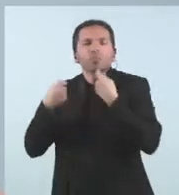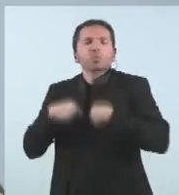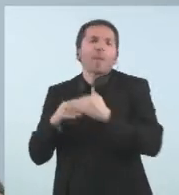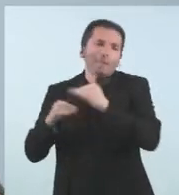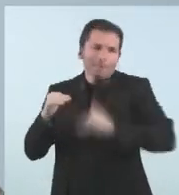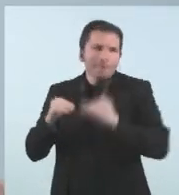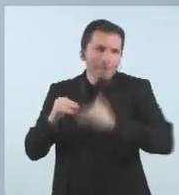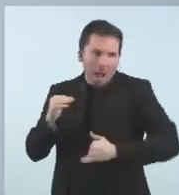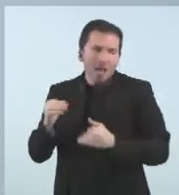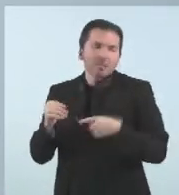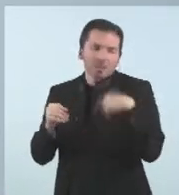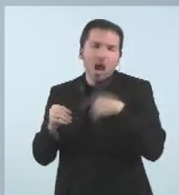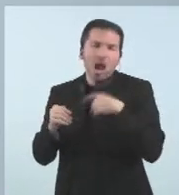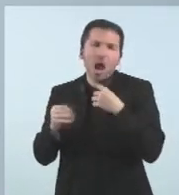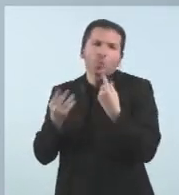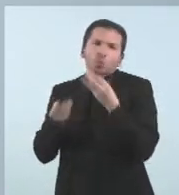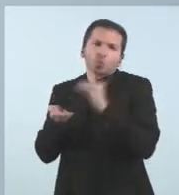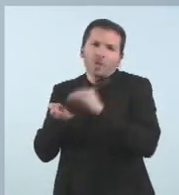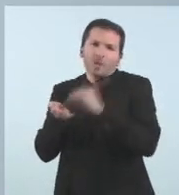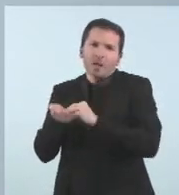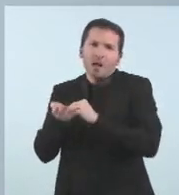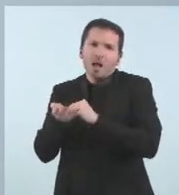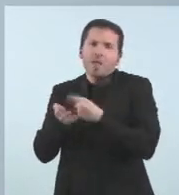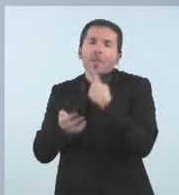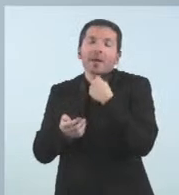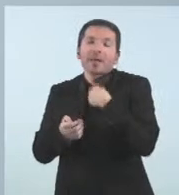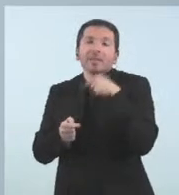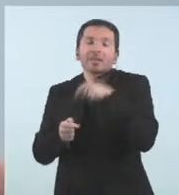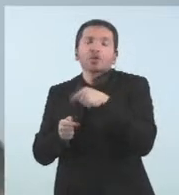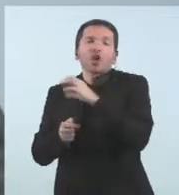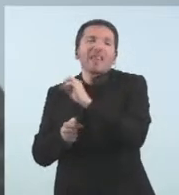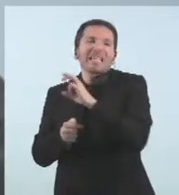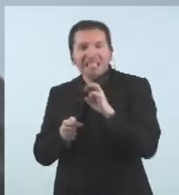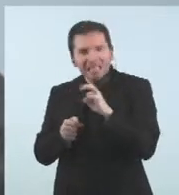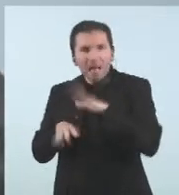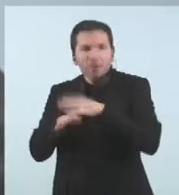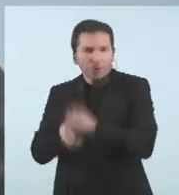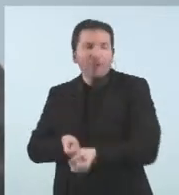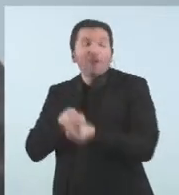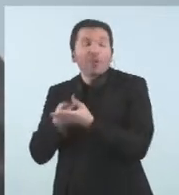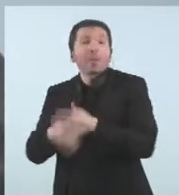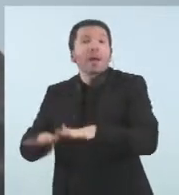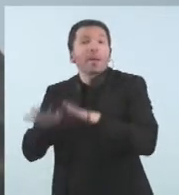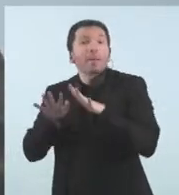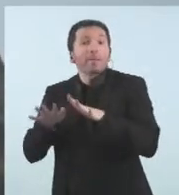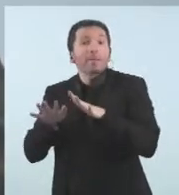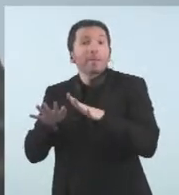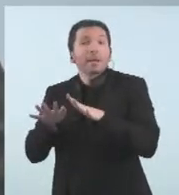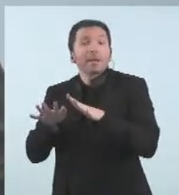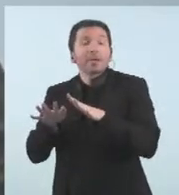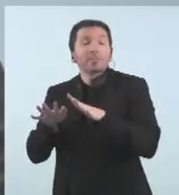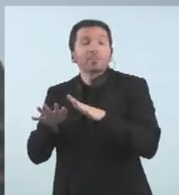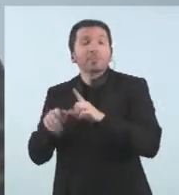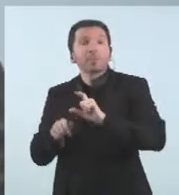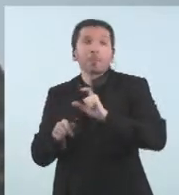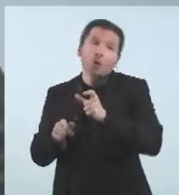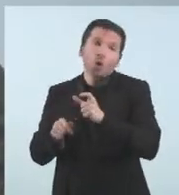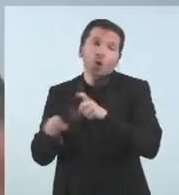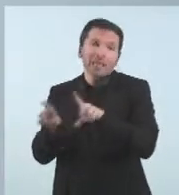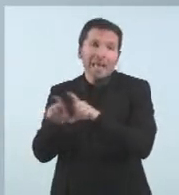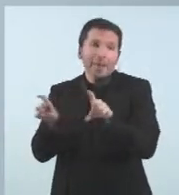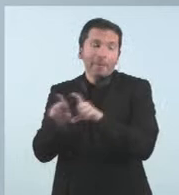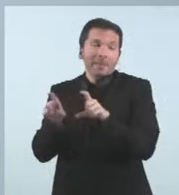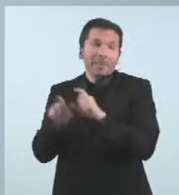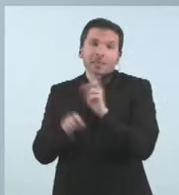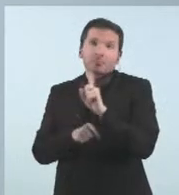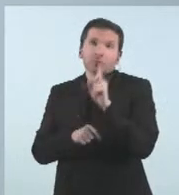m'han demanat moltes vegades les baixes alçades i avui els hi podré informar. Però sí que en les altres entitats no s'ha vist